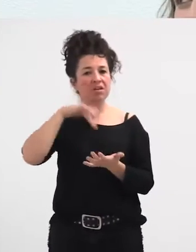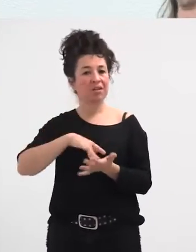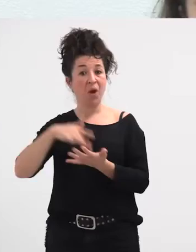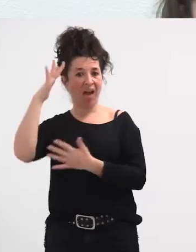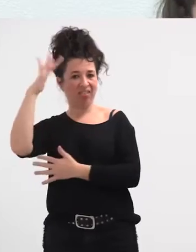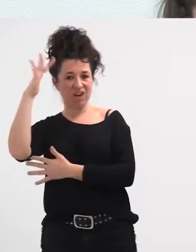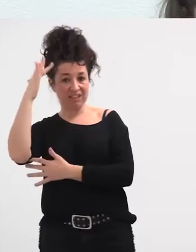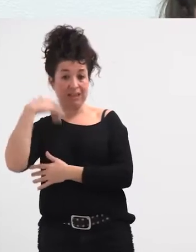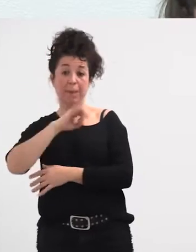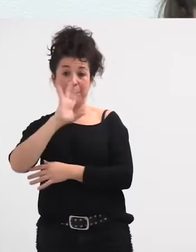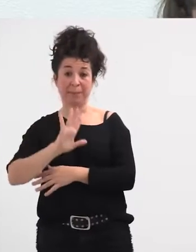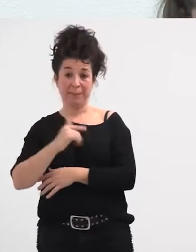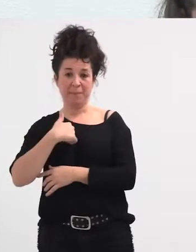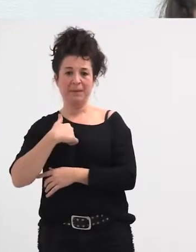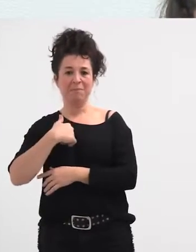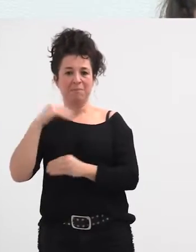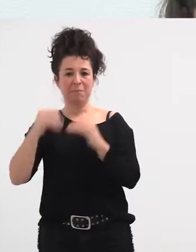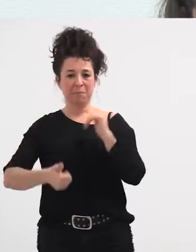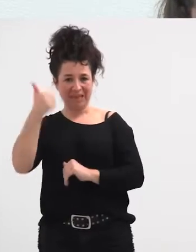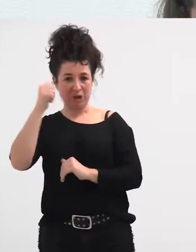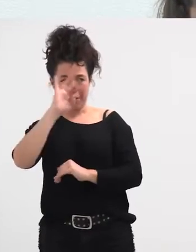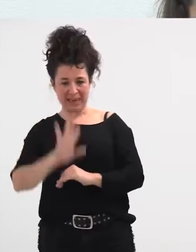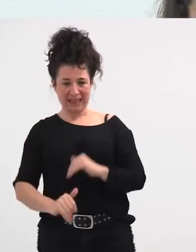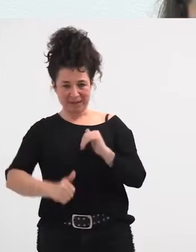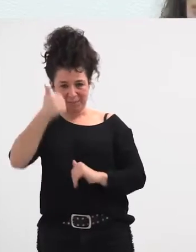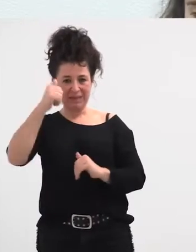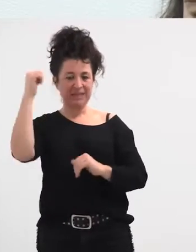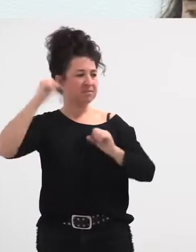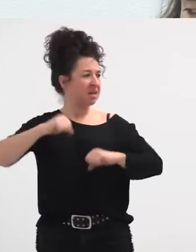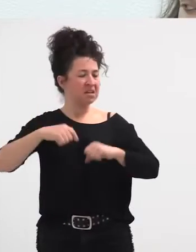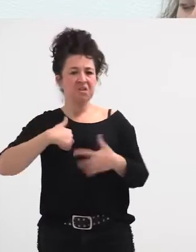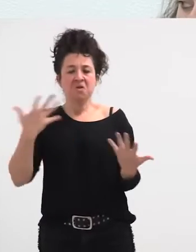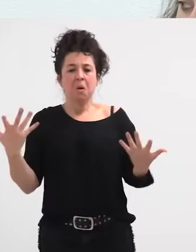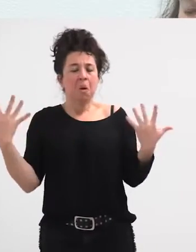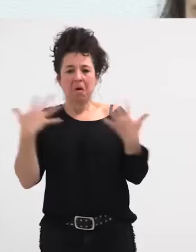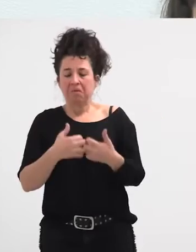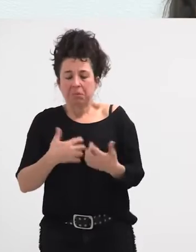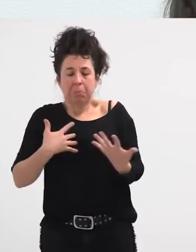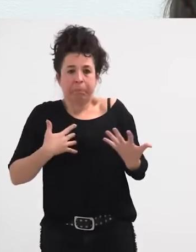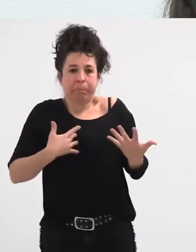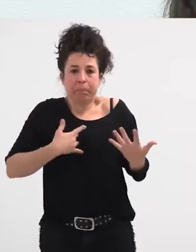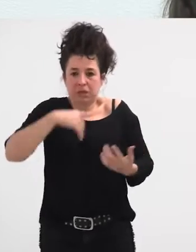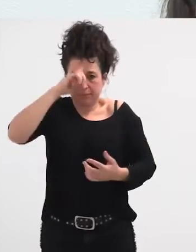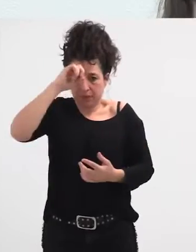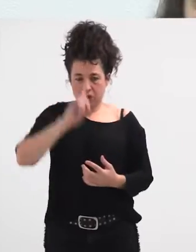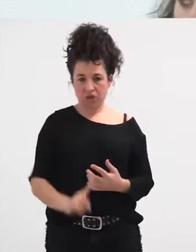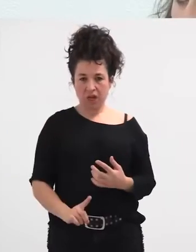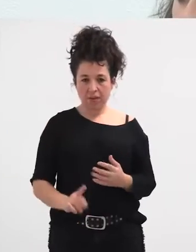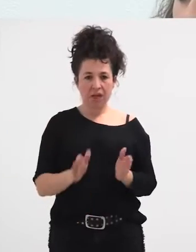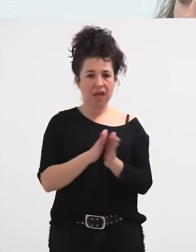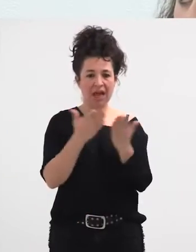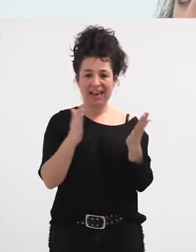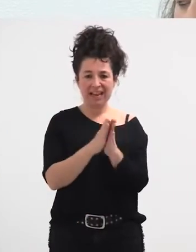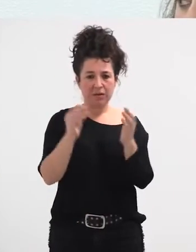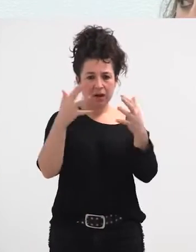eta nerabe bat nintzen, eta ez neukan ezagutza politikori gatazka honen inguruan. Orduan, niretzat izan da, asteko, bueno, ligurua idaztea izan da, master